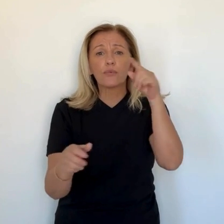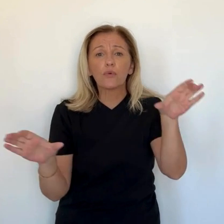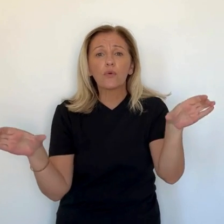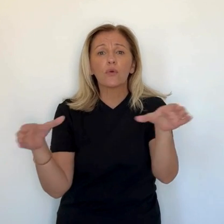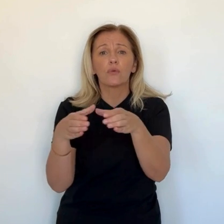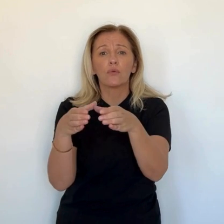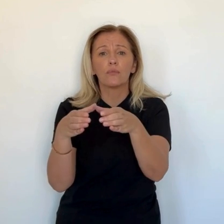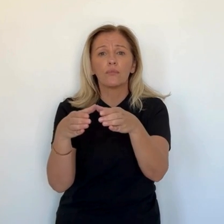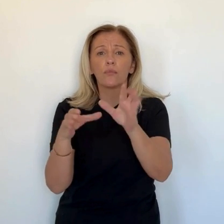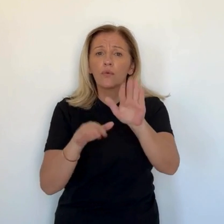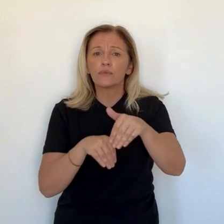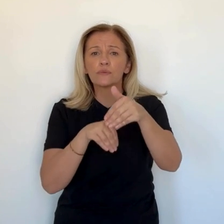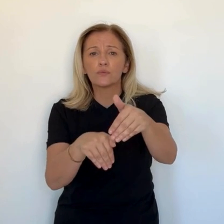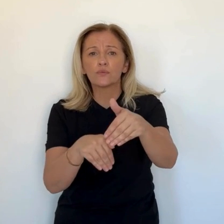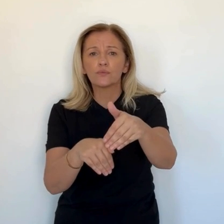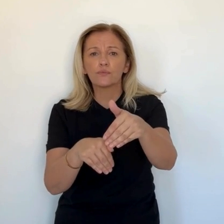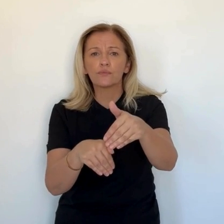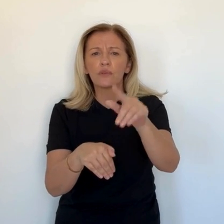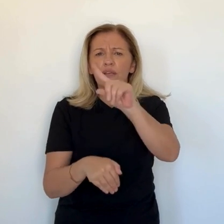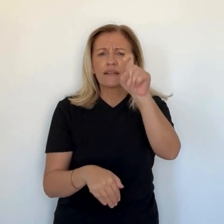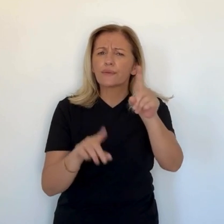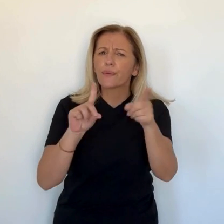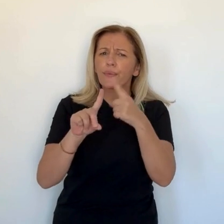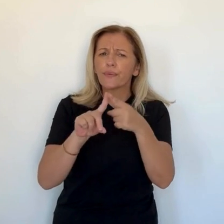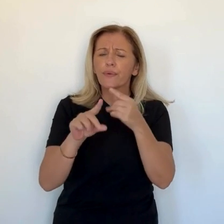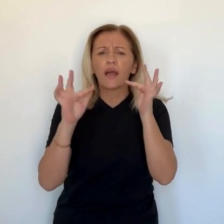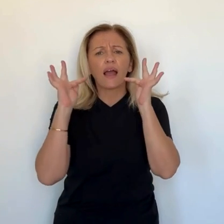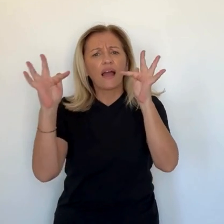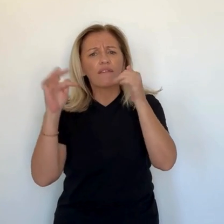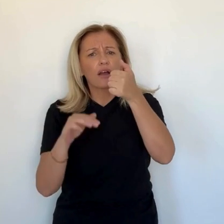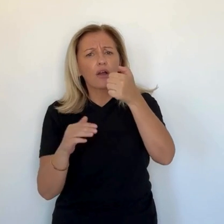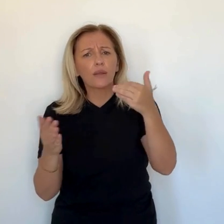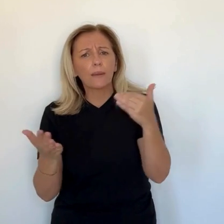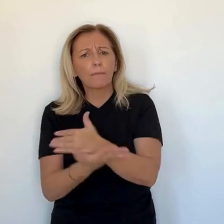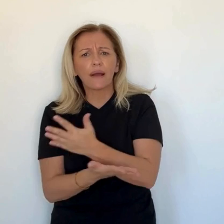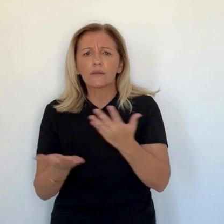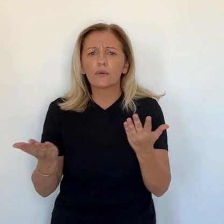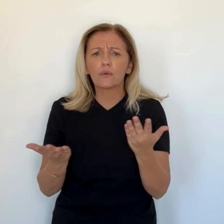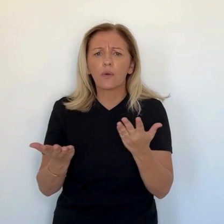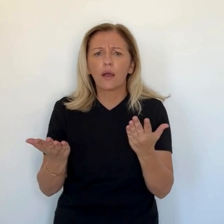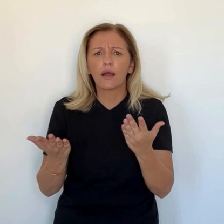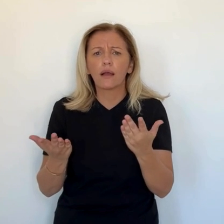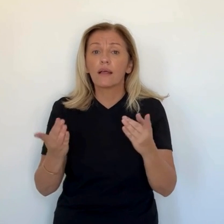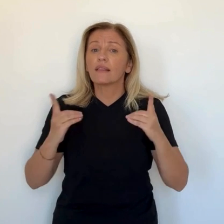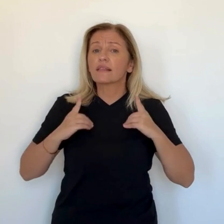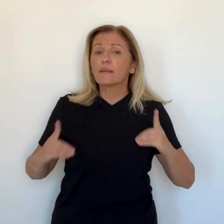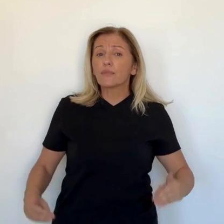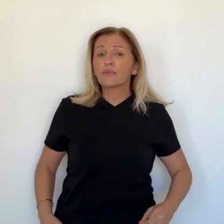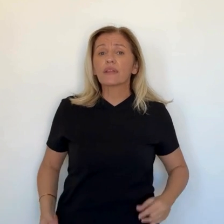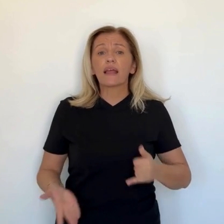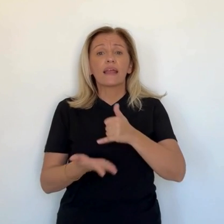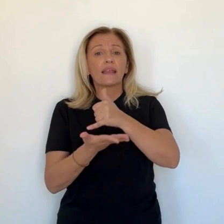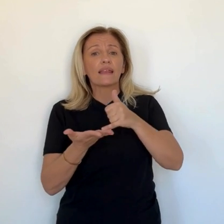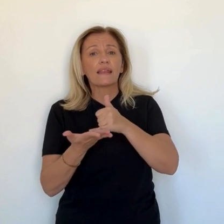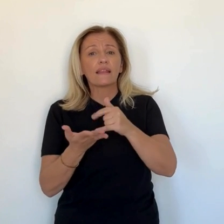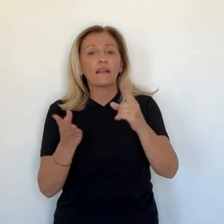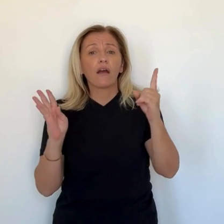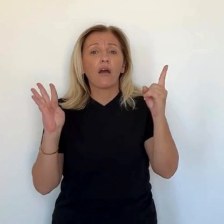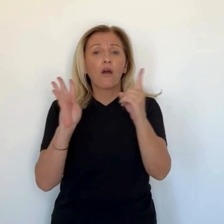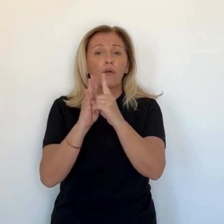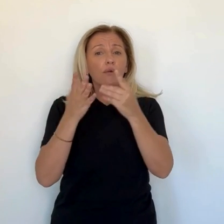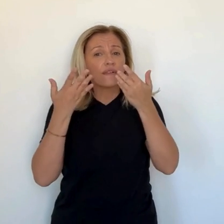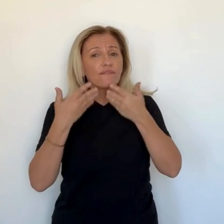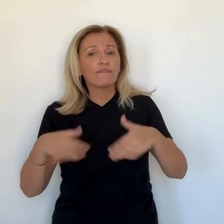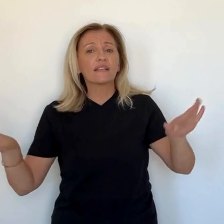Les consultations s'enchaînent et ici, une question se pose. Quelle place occupera le dossier Corse ? Les groupes auxquels